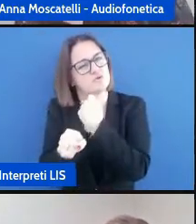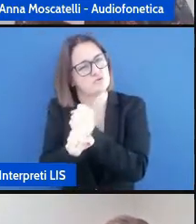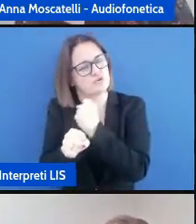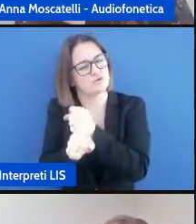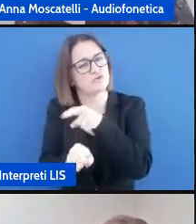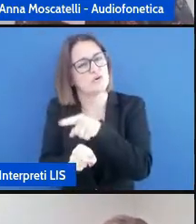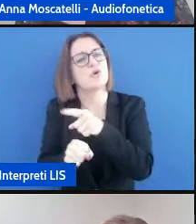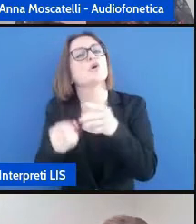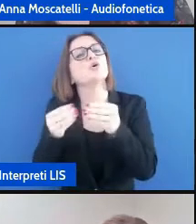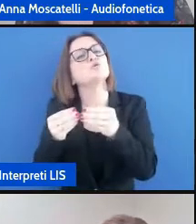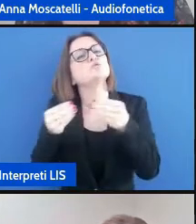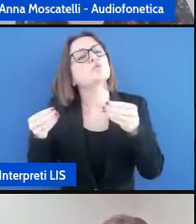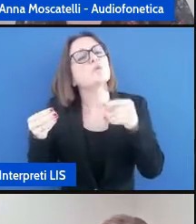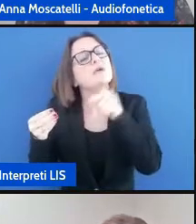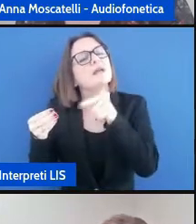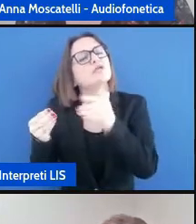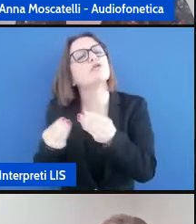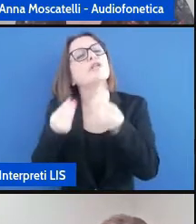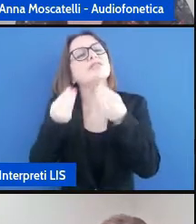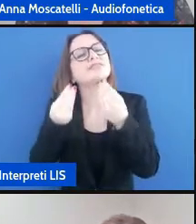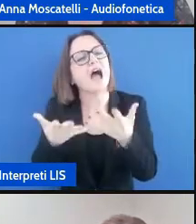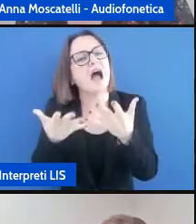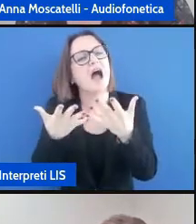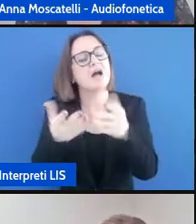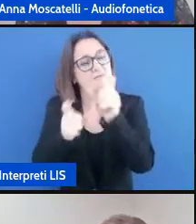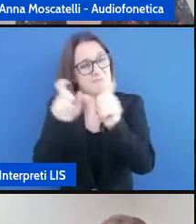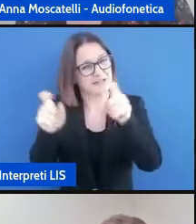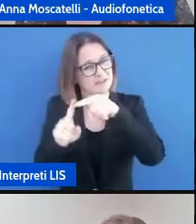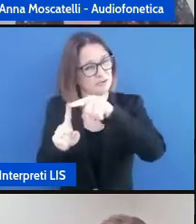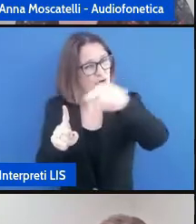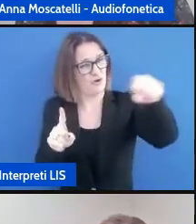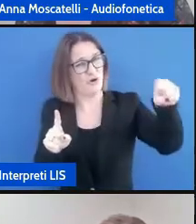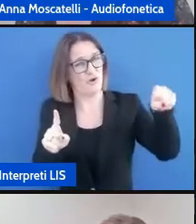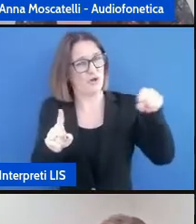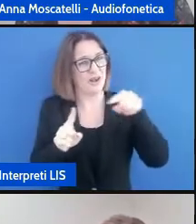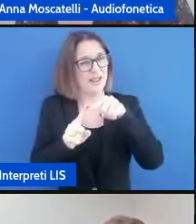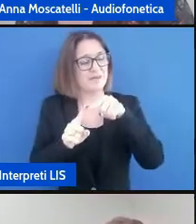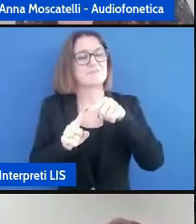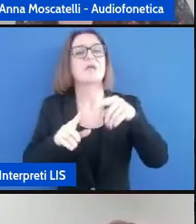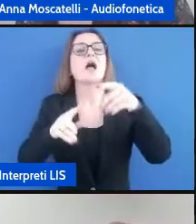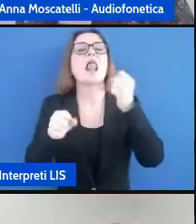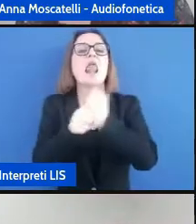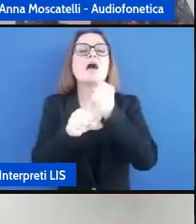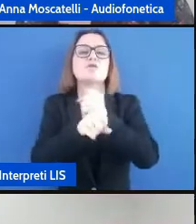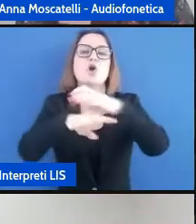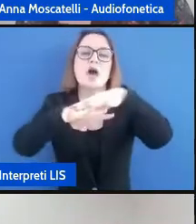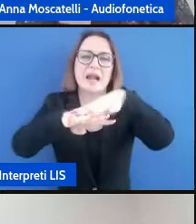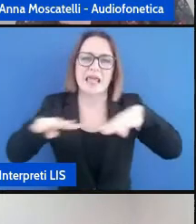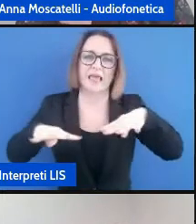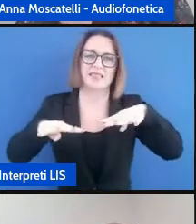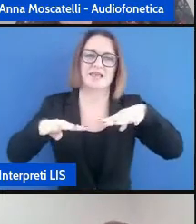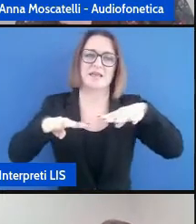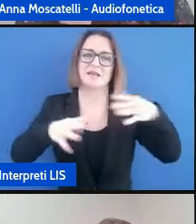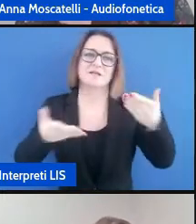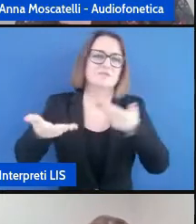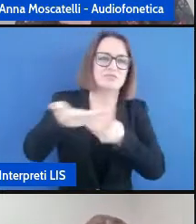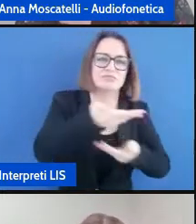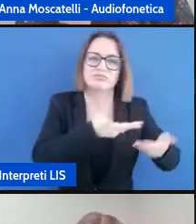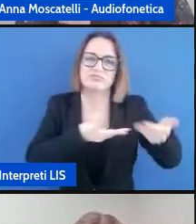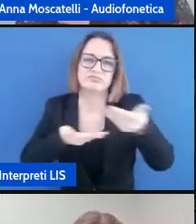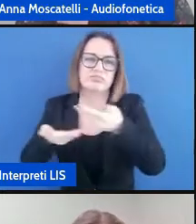i vari attori in una rete e una condivisione famiglia